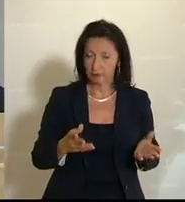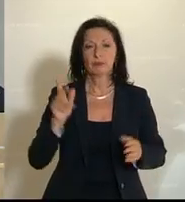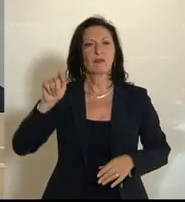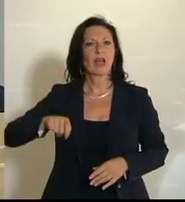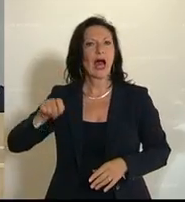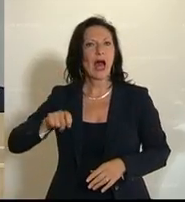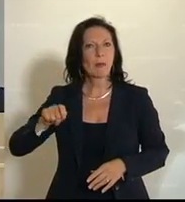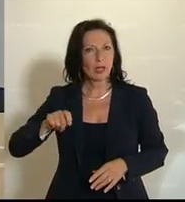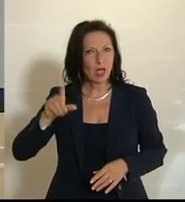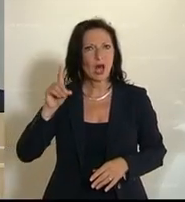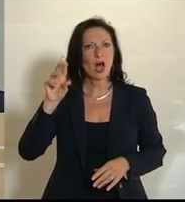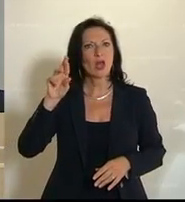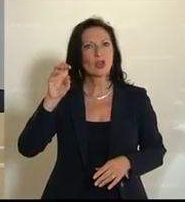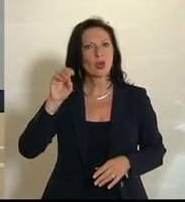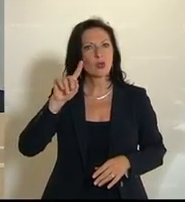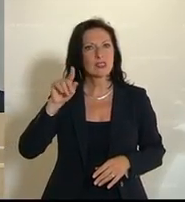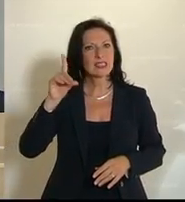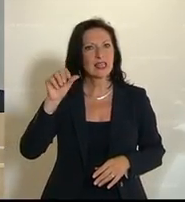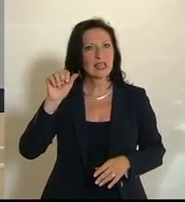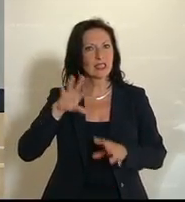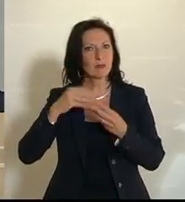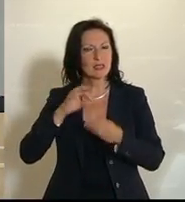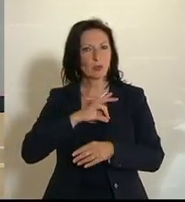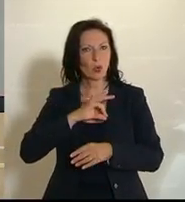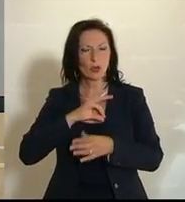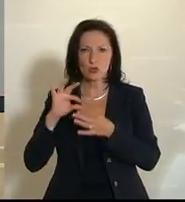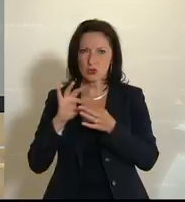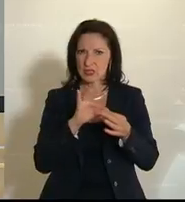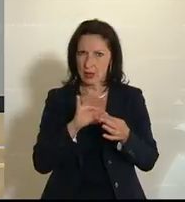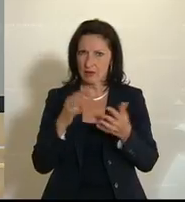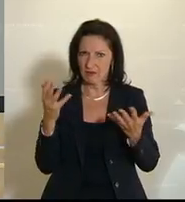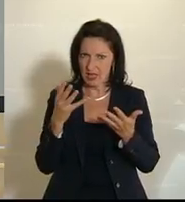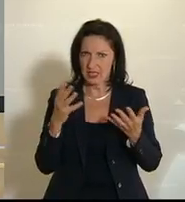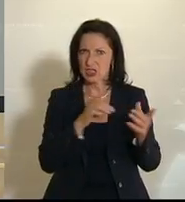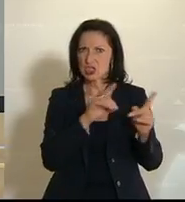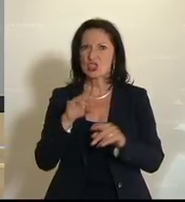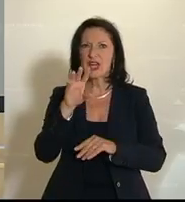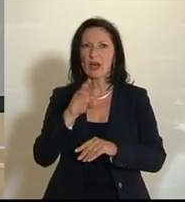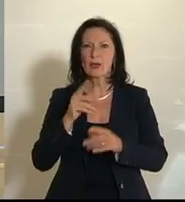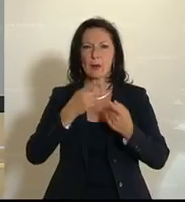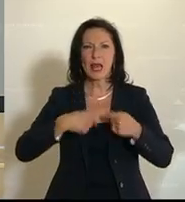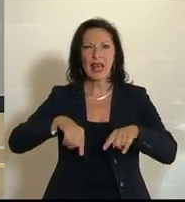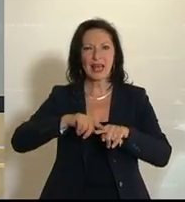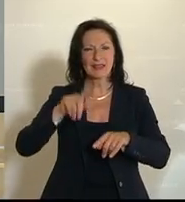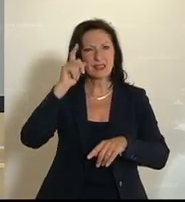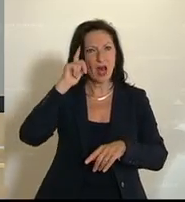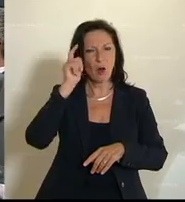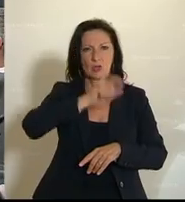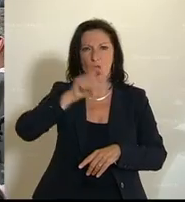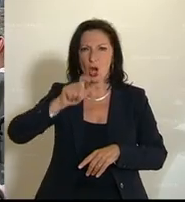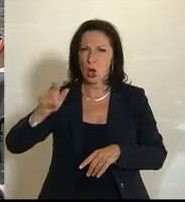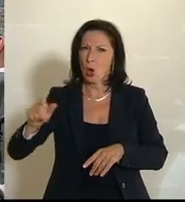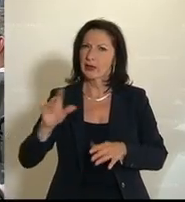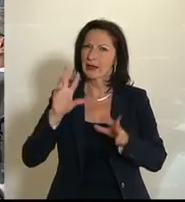Abgeordneten Thomas Trotzter, Kolleginnen und Kollegen, betreffend Umsetzung der Stellungnahme der Landeshauptleute zum Kunst und